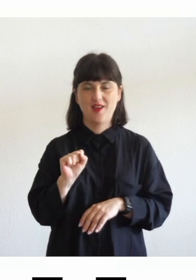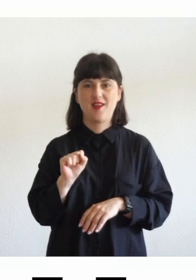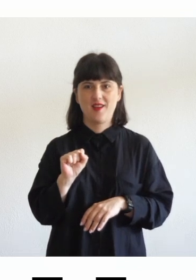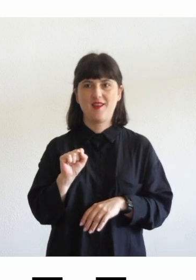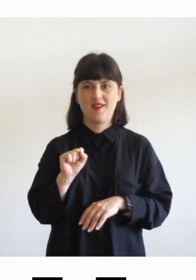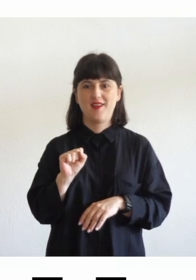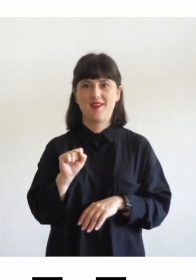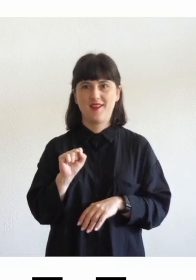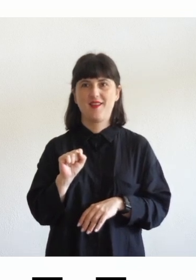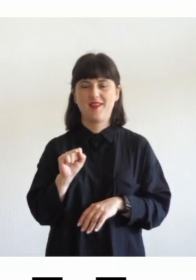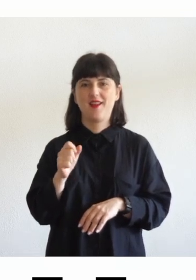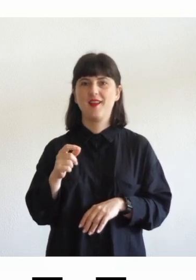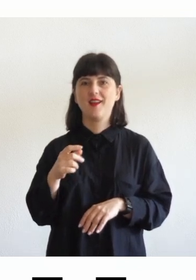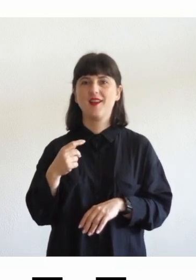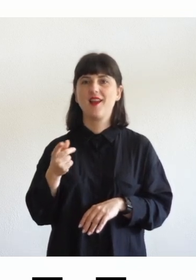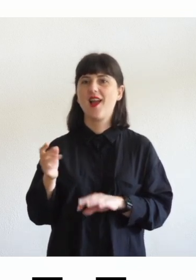riposatissima